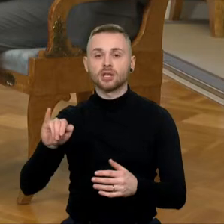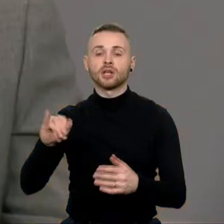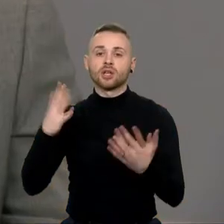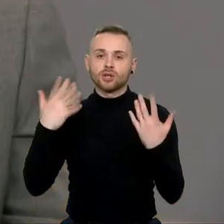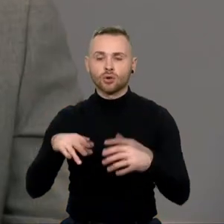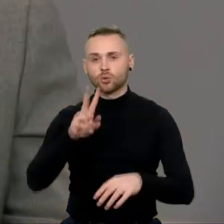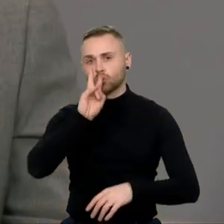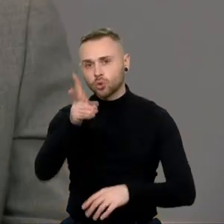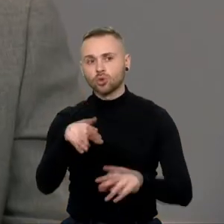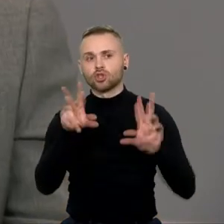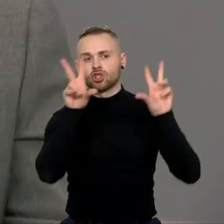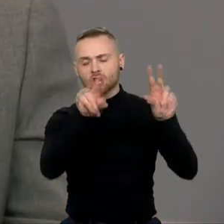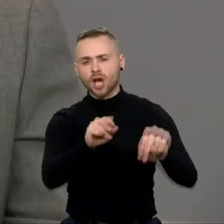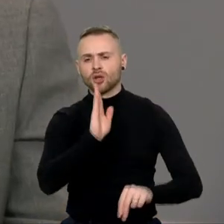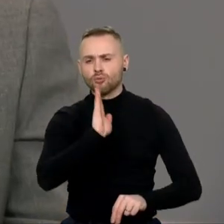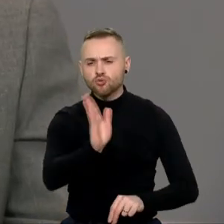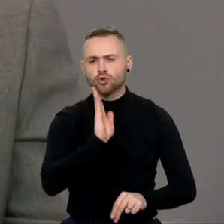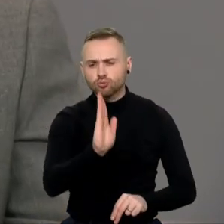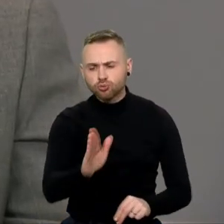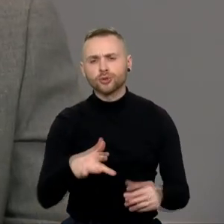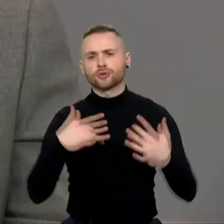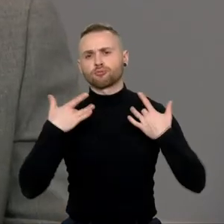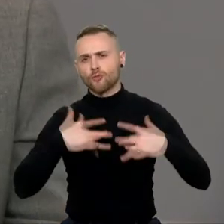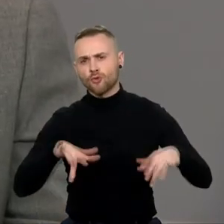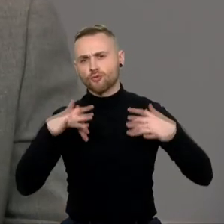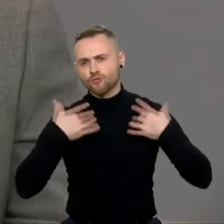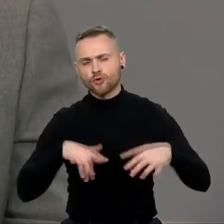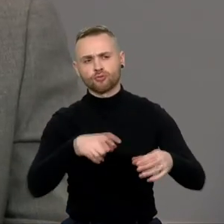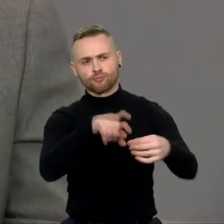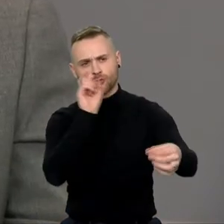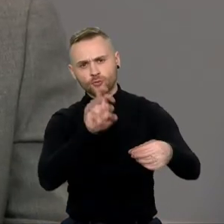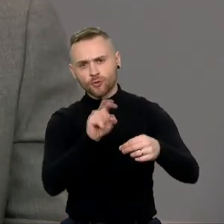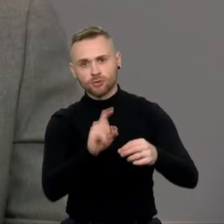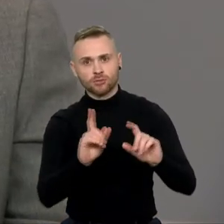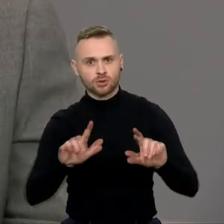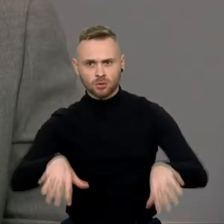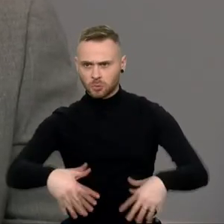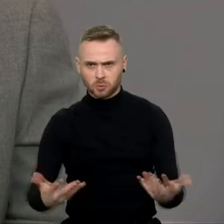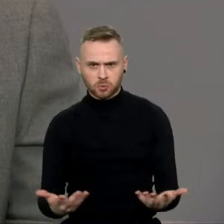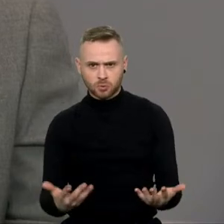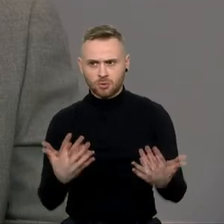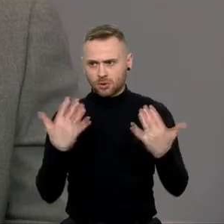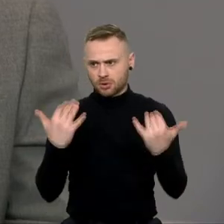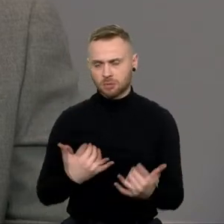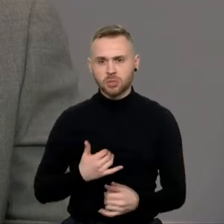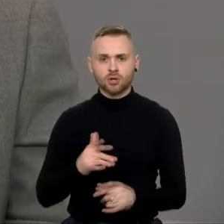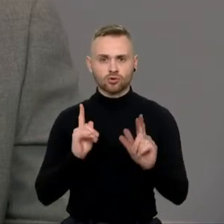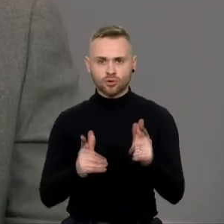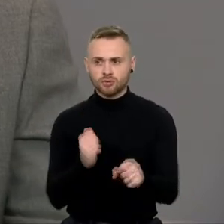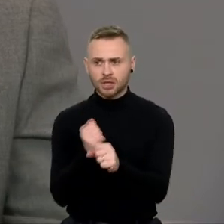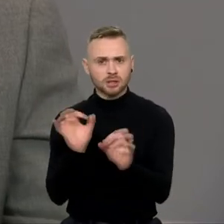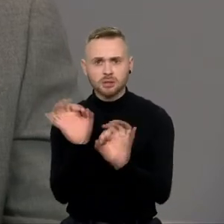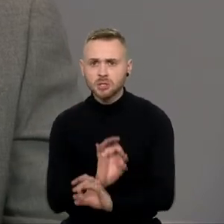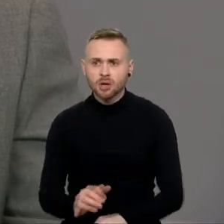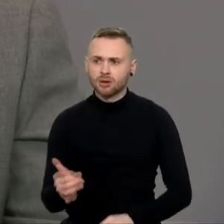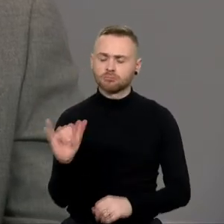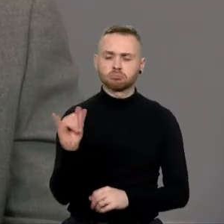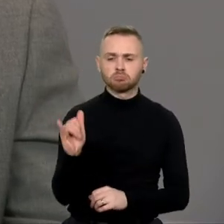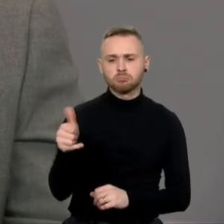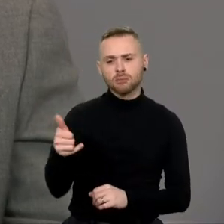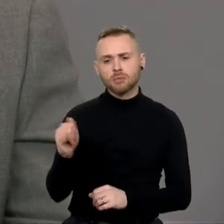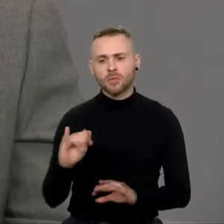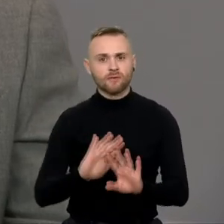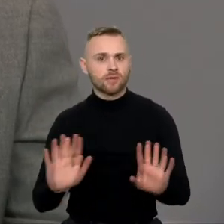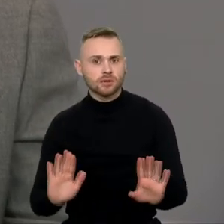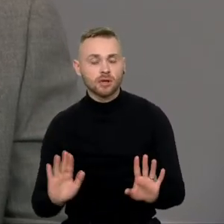Rusiją. Bet kol kas jie to nepadaro ir mes apsiriebojame Lietuvoje tik vertinimai šitos situacijos. Kokių priemonių